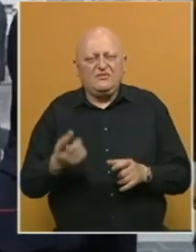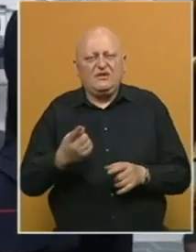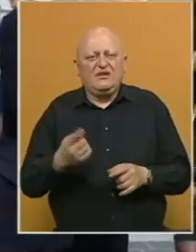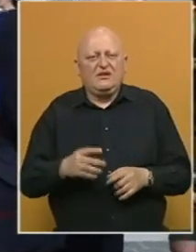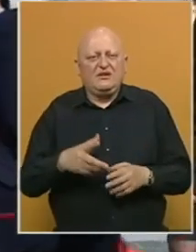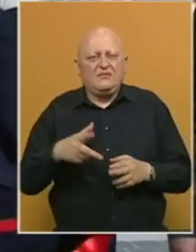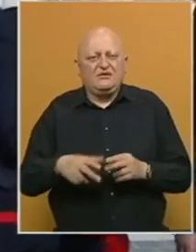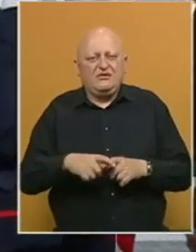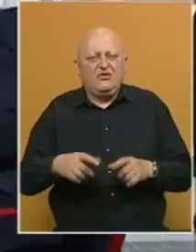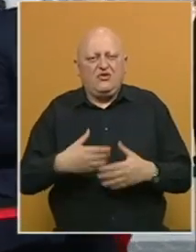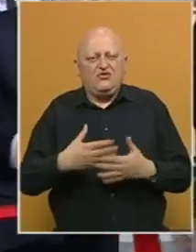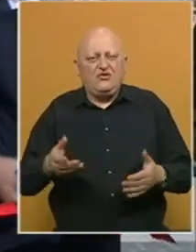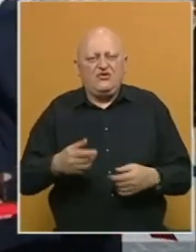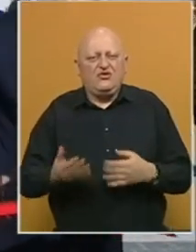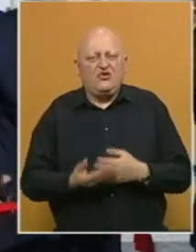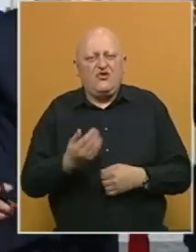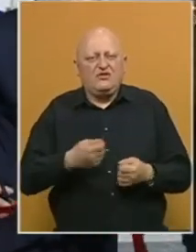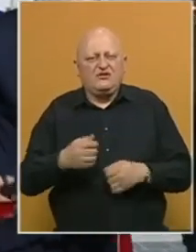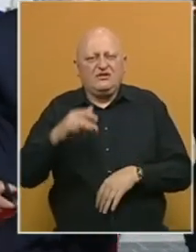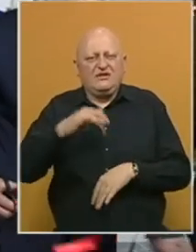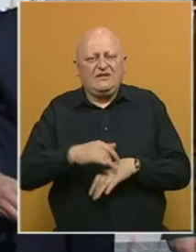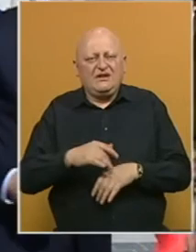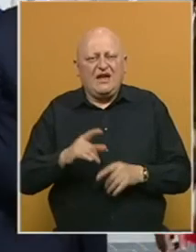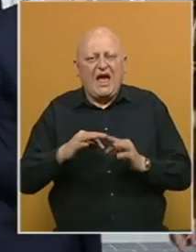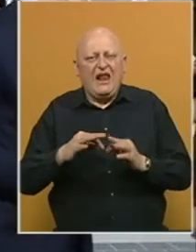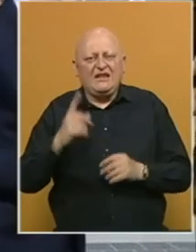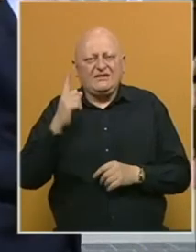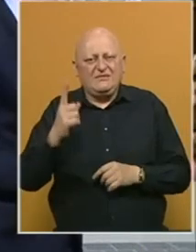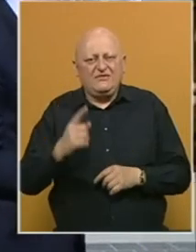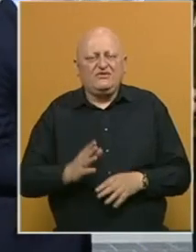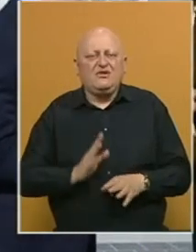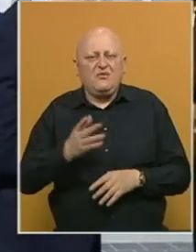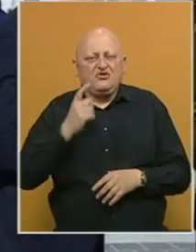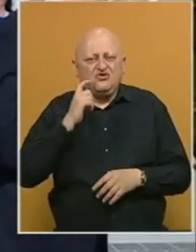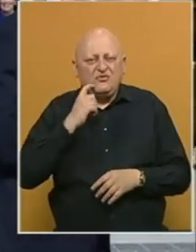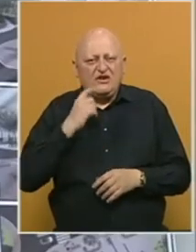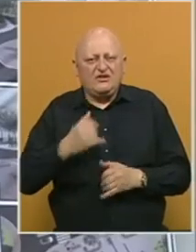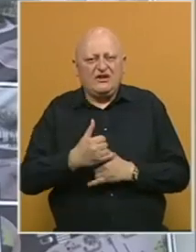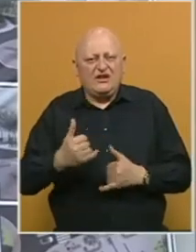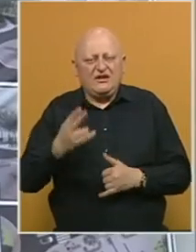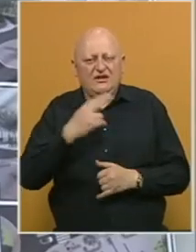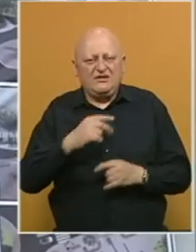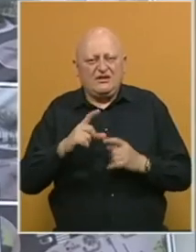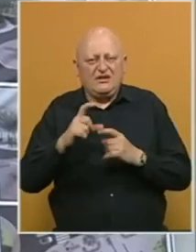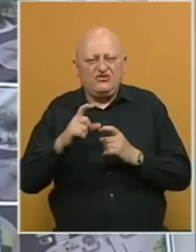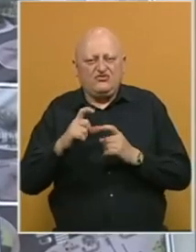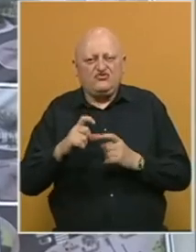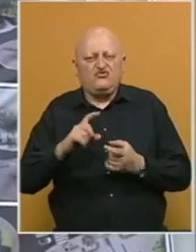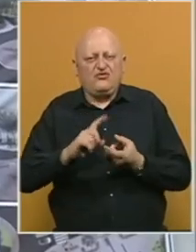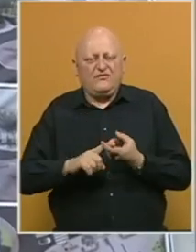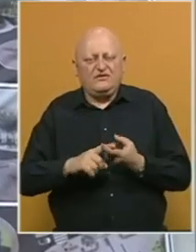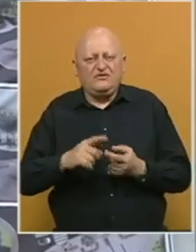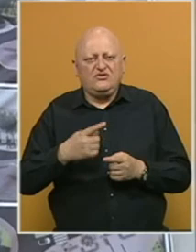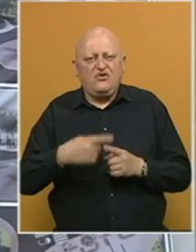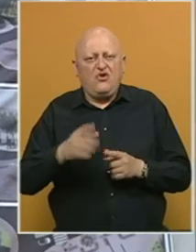te je prisjecanjem vrpce svečano otvorio i novo izgrađeni trg Alije Izetbegovića. Posjetili su i Bihać, gdje su se sastali s gradonačelnikom